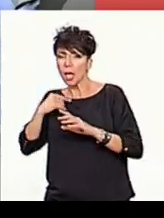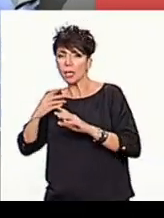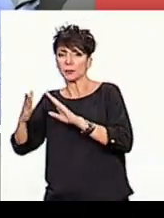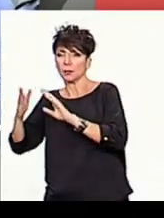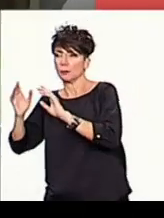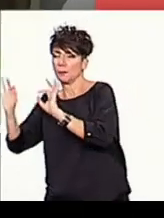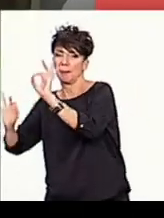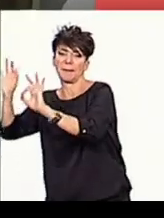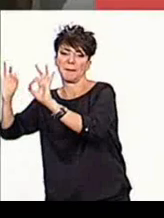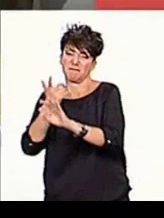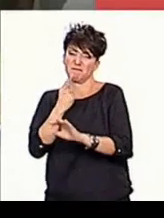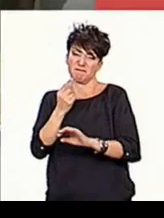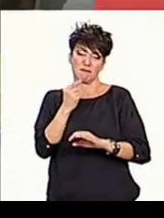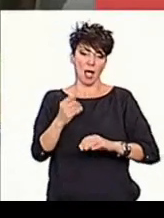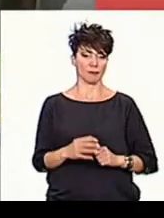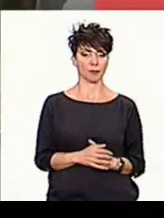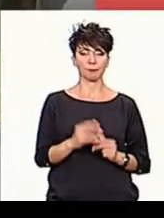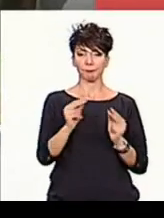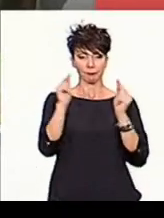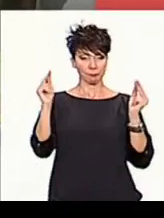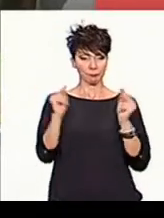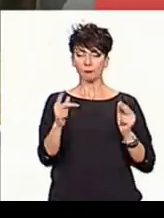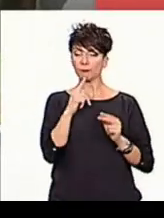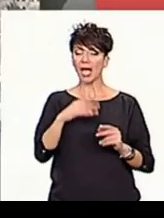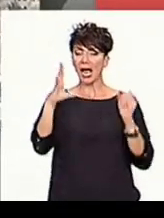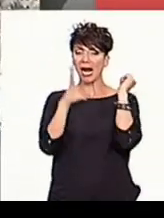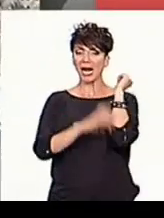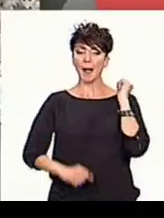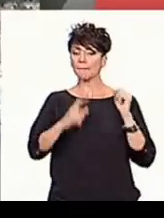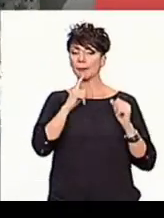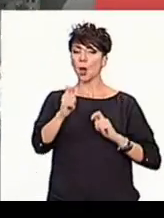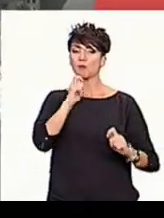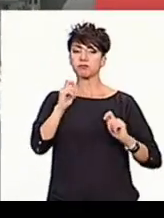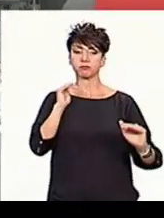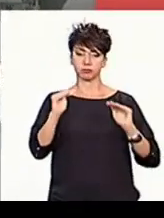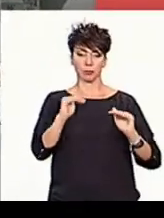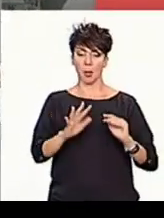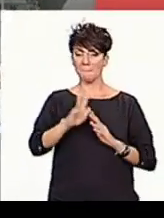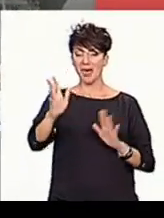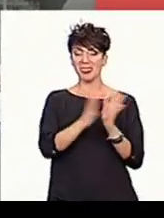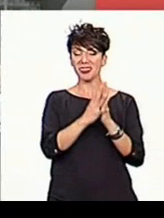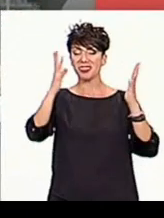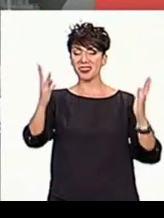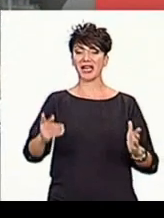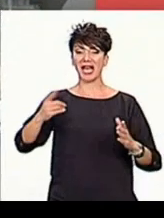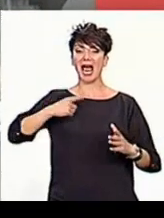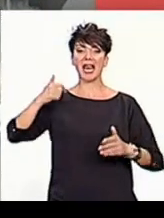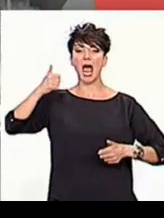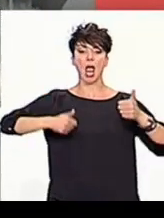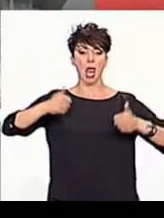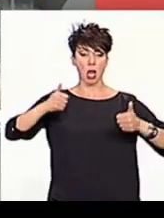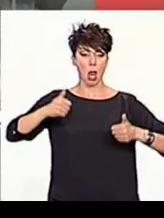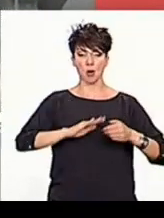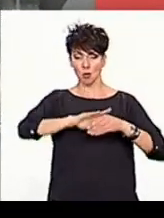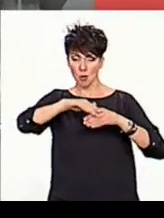μεταδίδεται πολύ εύκολα. Μεταξύ άλλων με απόφαση της Γραμματείας Πολιτικής Προστασίας μέχρι 19 Ιουνίου απαγορεύεται η κυκλοφορία των κατοίκων του Εχήμου από τις